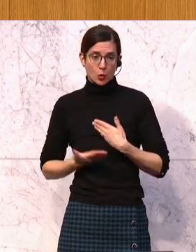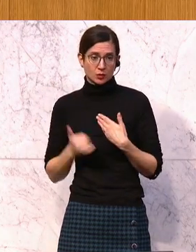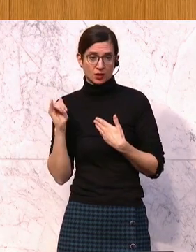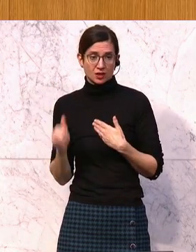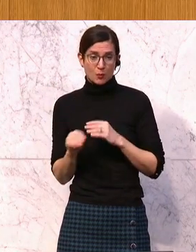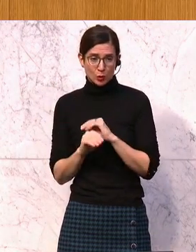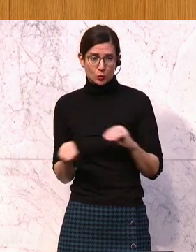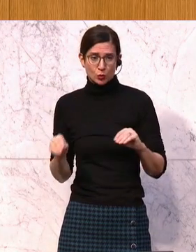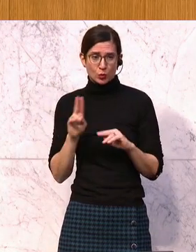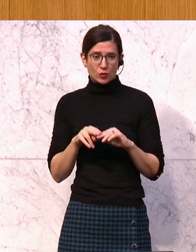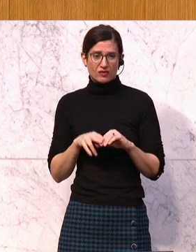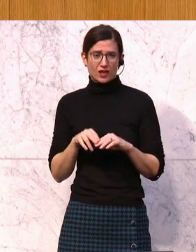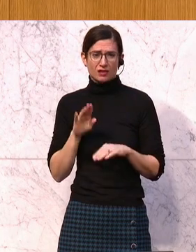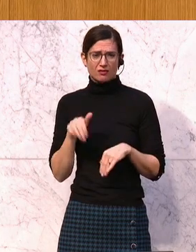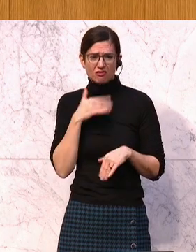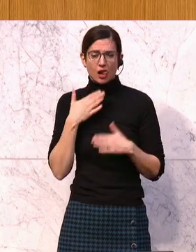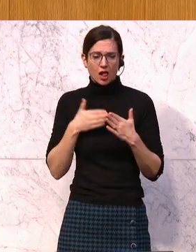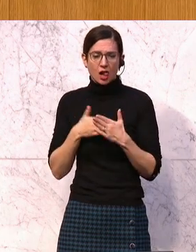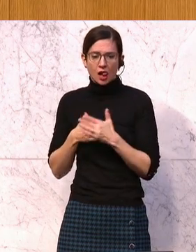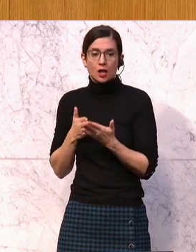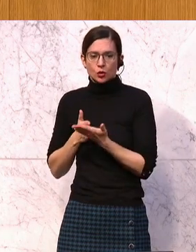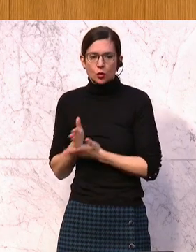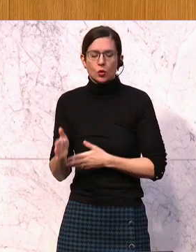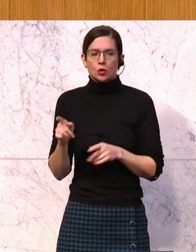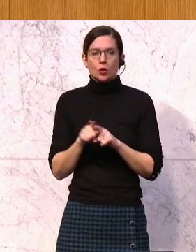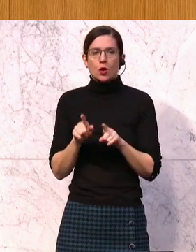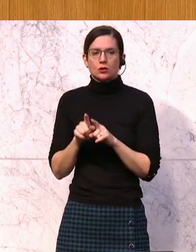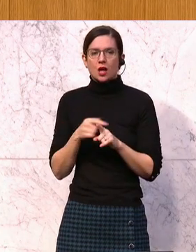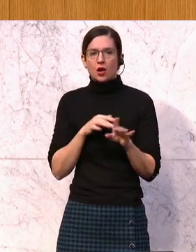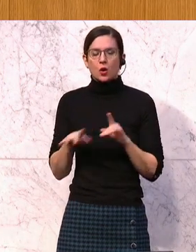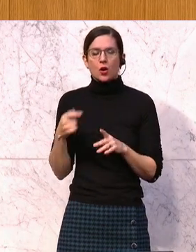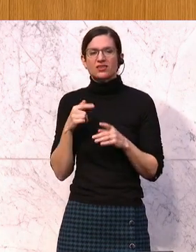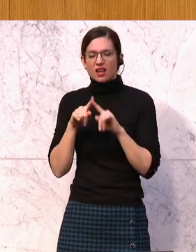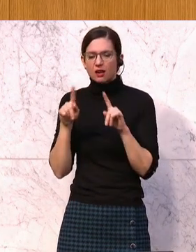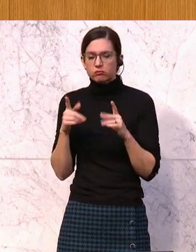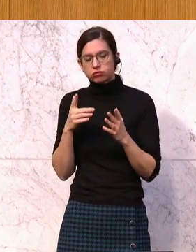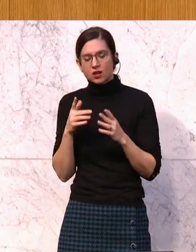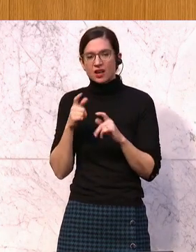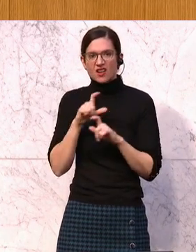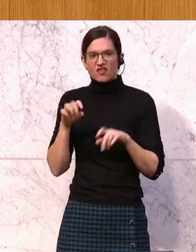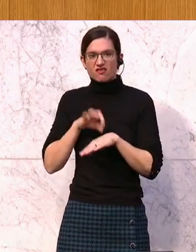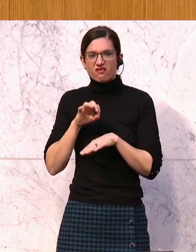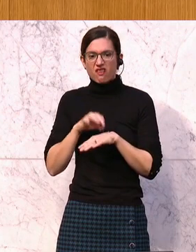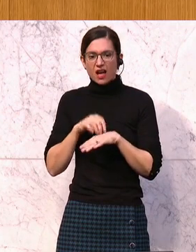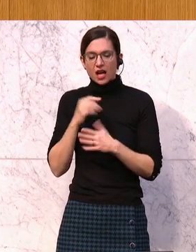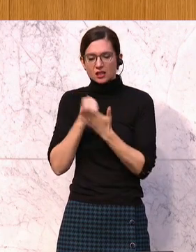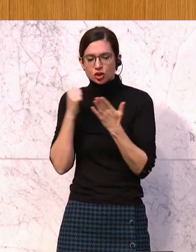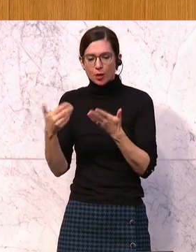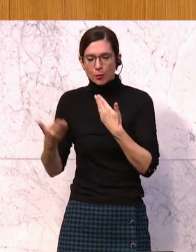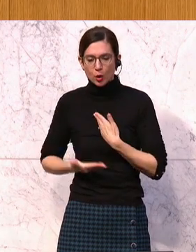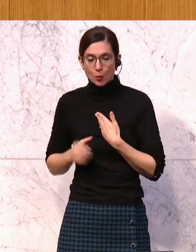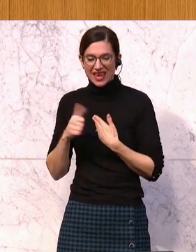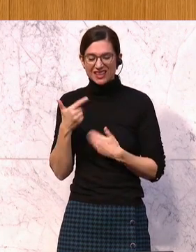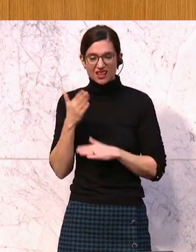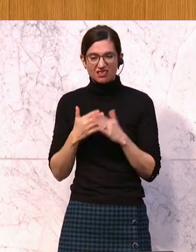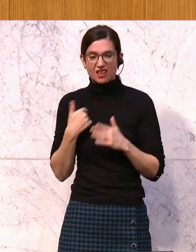Aber nur, wenn man über viele Hürden gegangen ist und überhaupt für Wert befunden worden ist, einen Facharzt aufzusuchen. Das ist der erste Teil